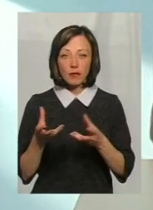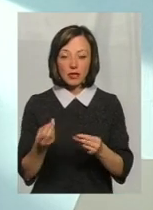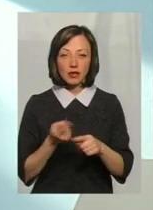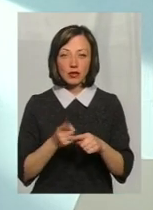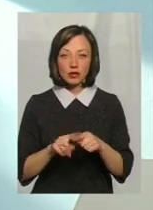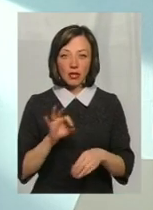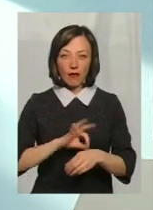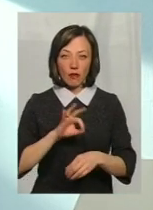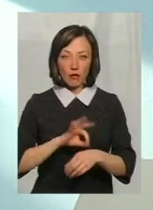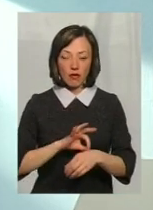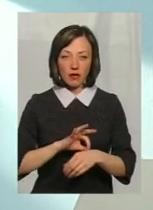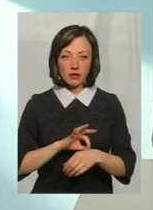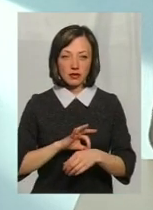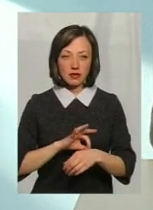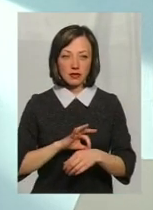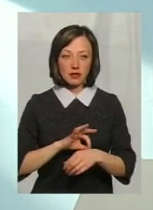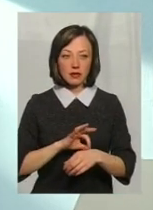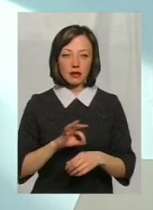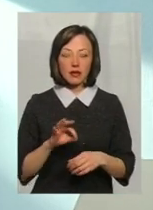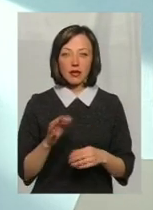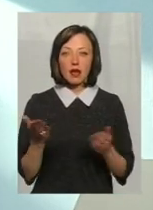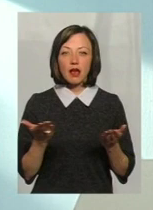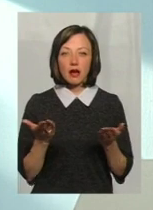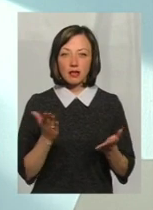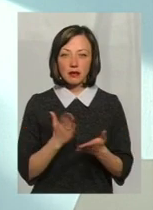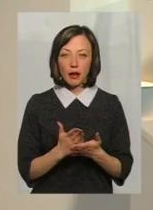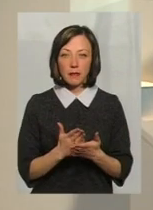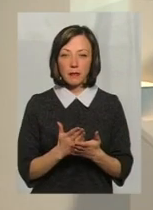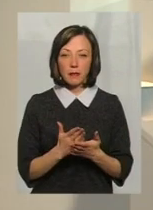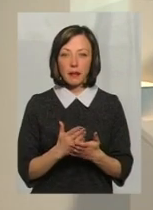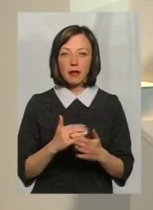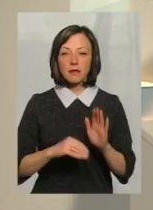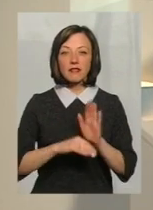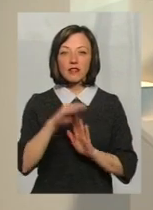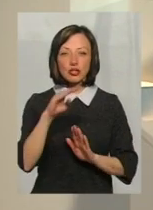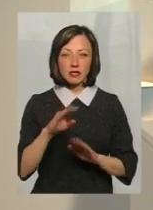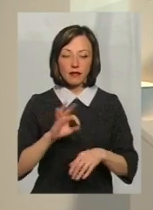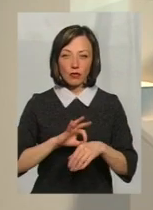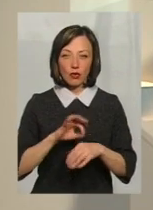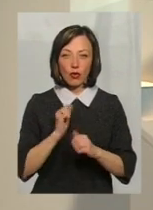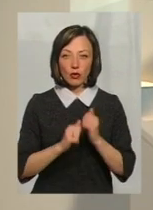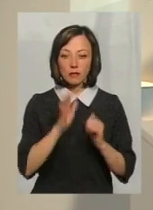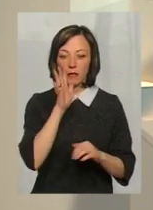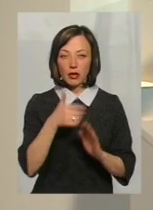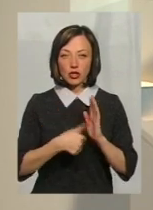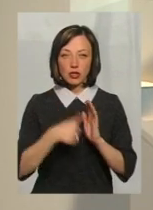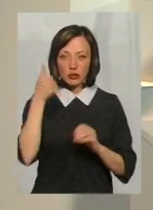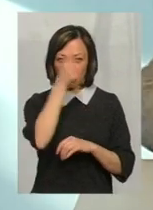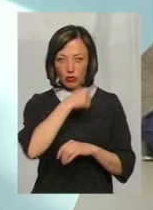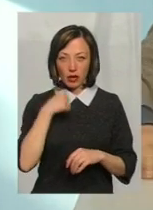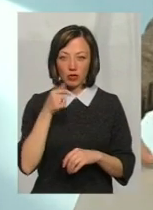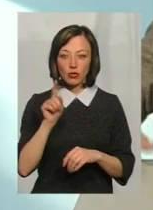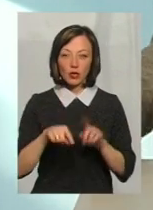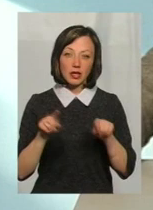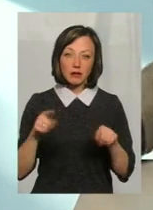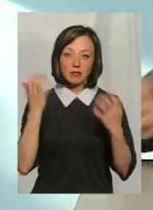підвищення цієї захворюваності, яка спостерігається кожних 5-6 років. Вона б тоді